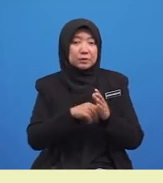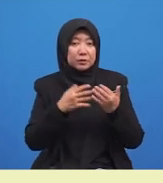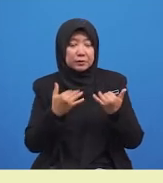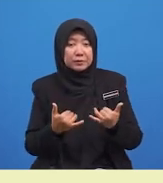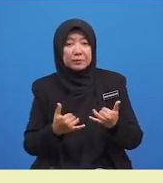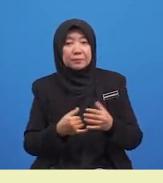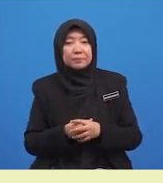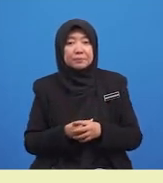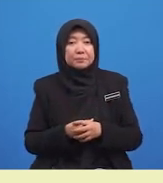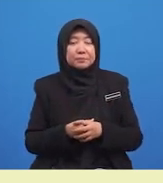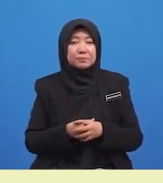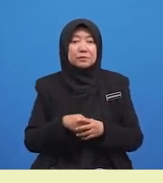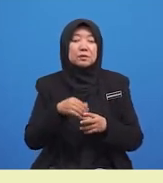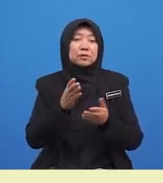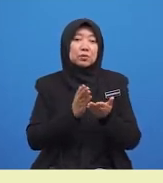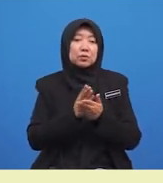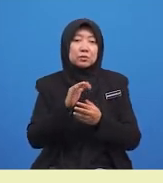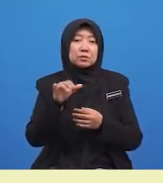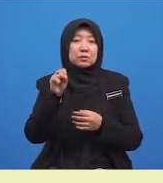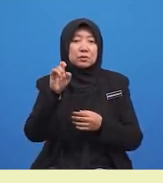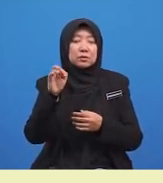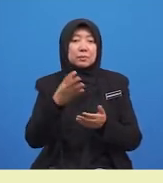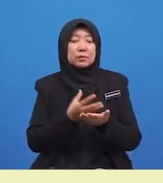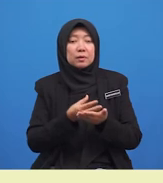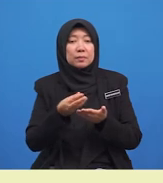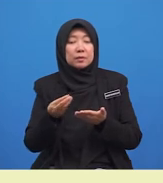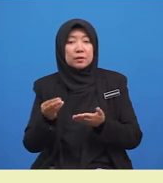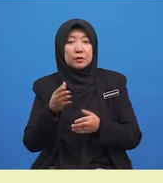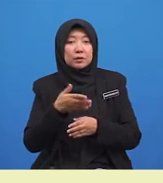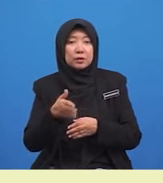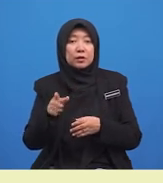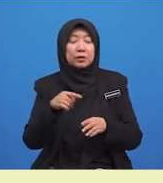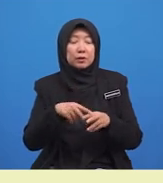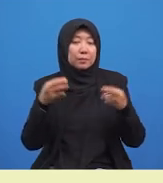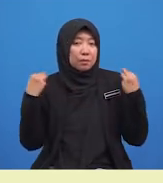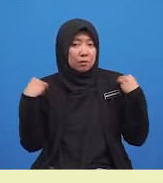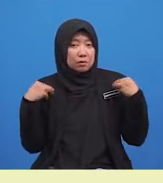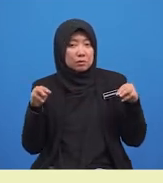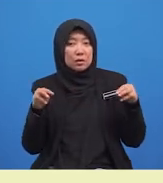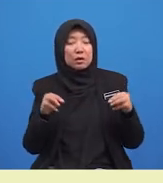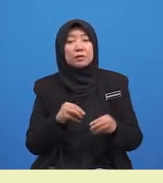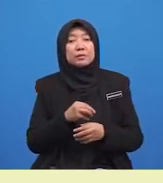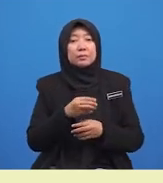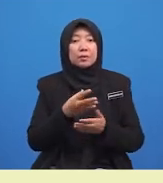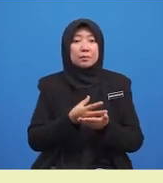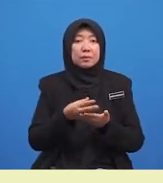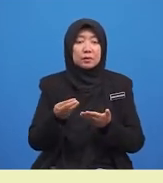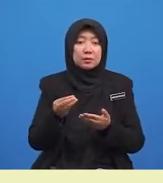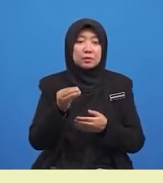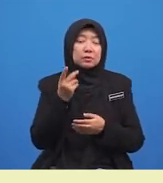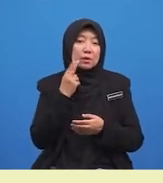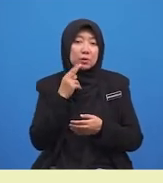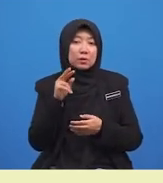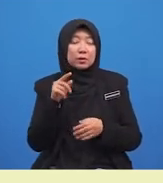Seterusnya, Siti membeli ikan di pasar. Siti membeli sayur-sayuran di pasar.